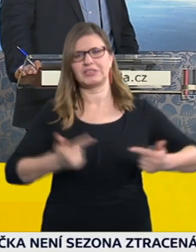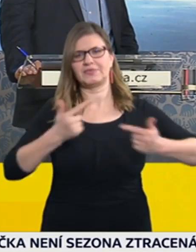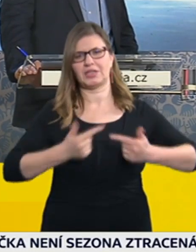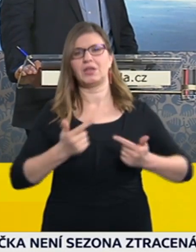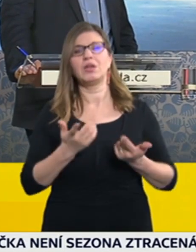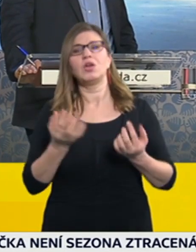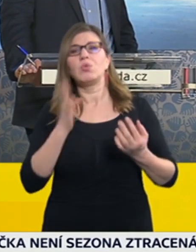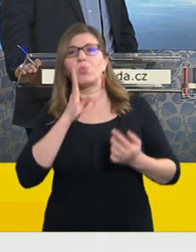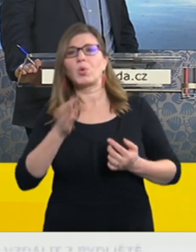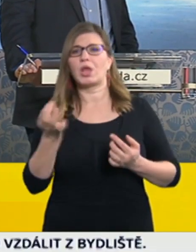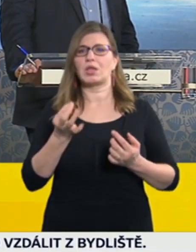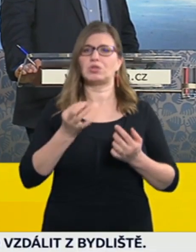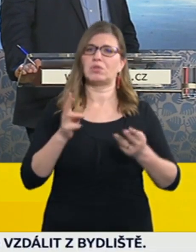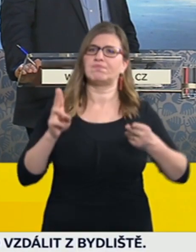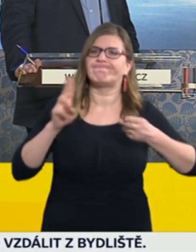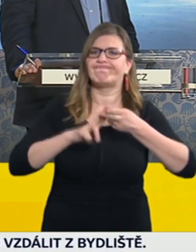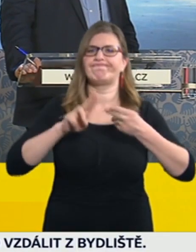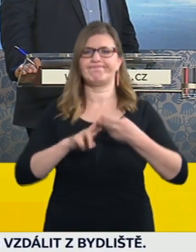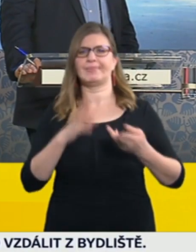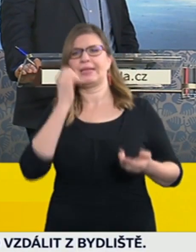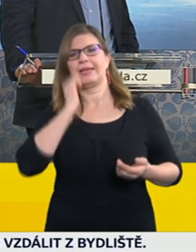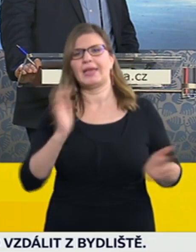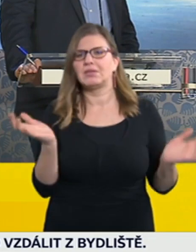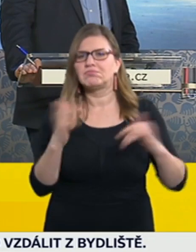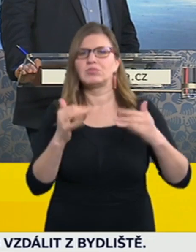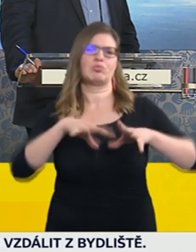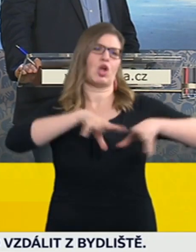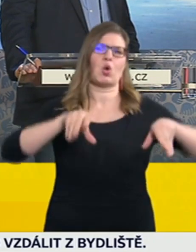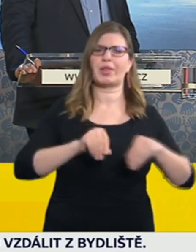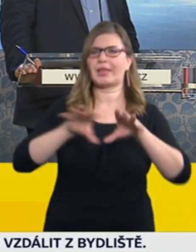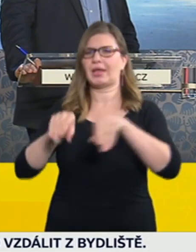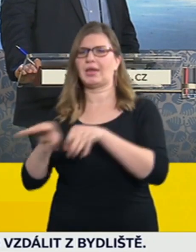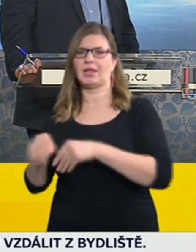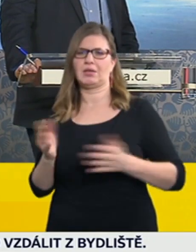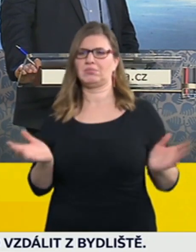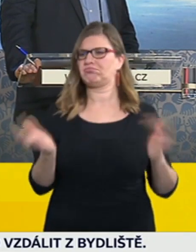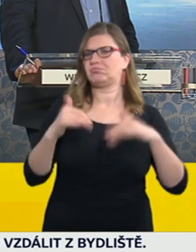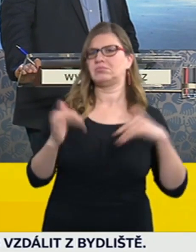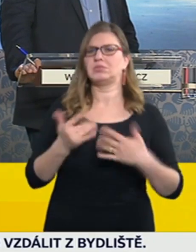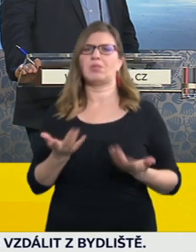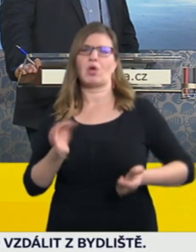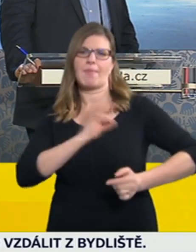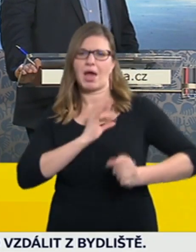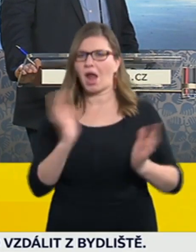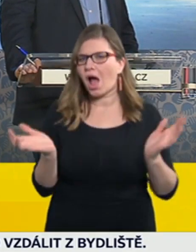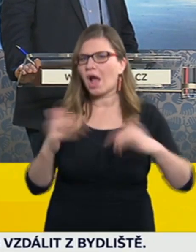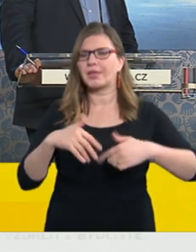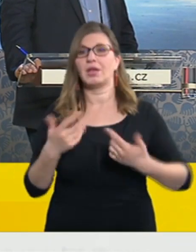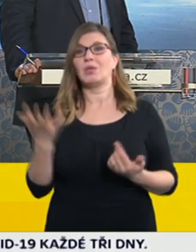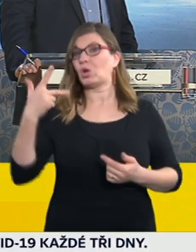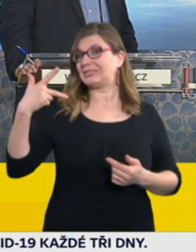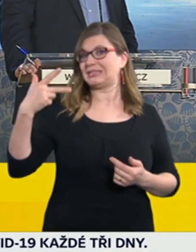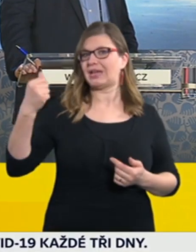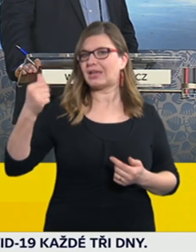setkávání lidí z více rodin, případně návštěv. Například na Sylvestra byl ten zákaz